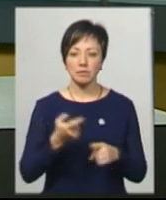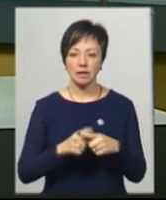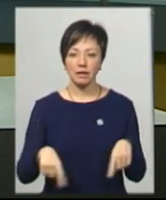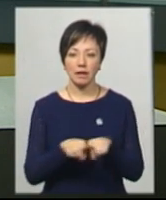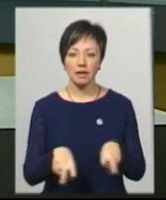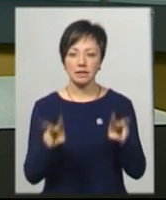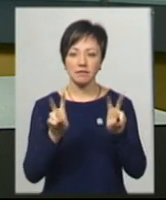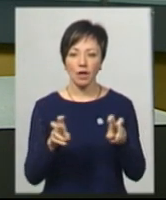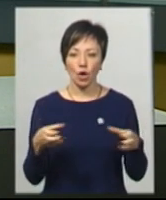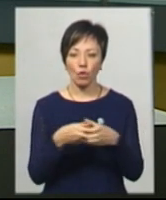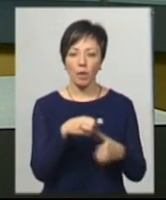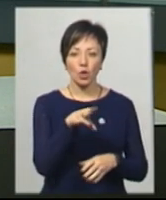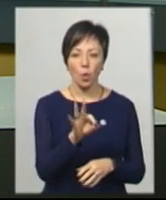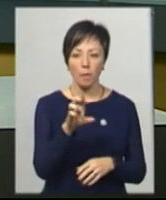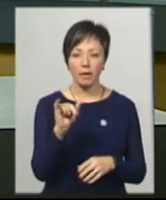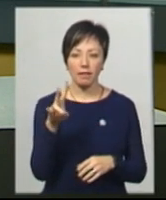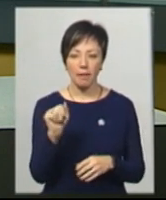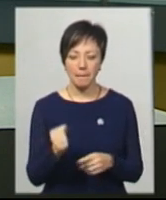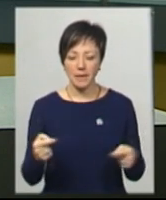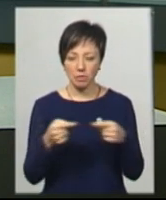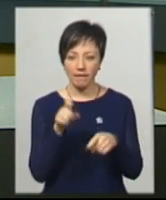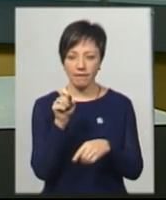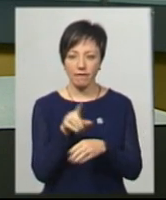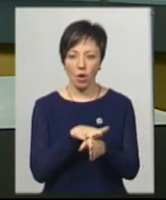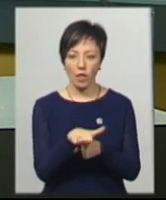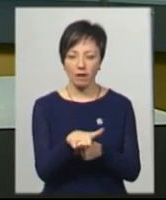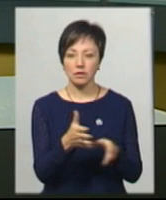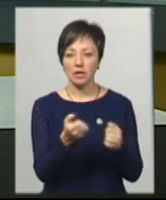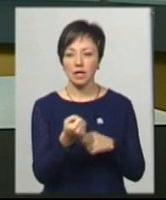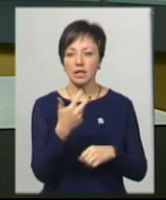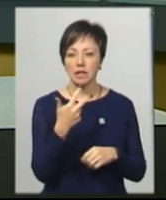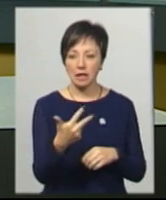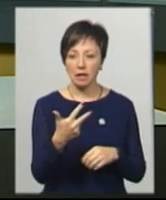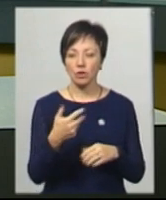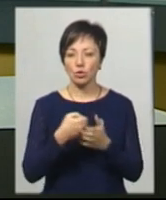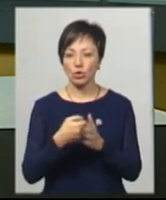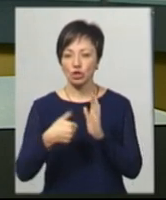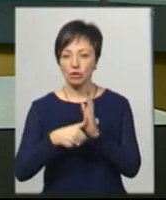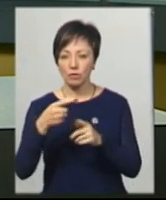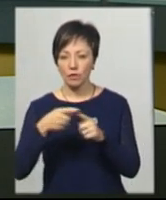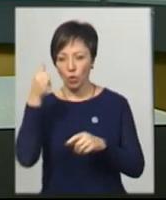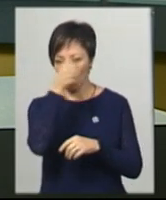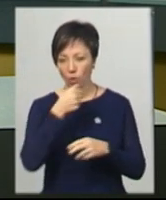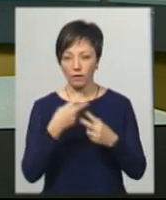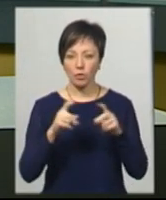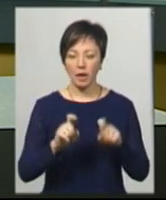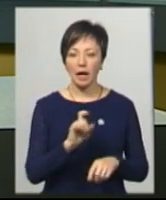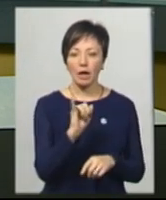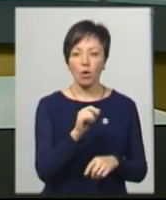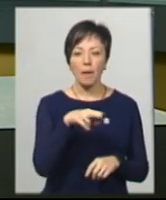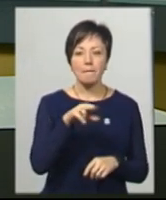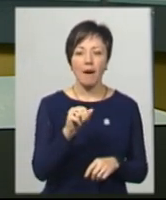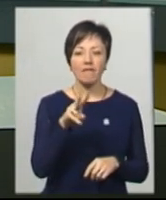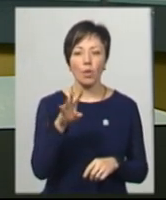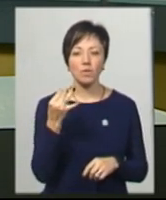звана група «Торбіна» – безпосередні виконавці. Вони дістали від 3,5 до 6 років позбавлення волі. Ігоря Павловського, колишнього